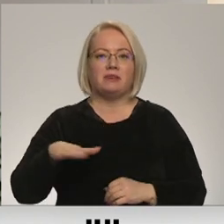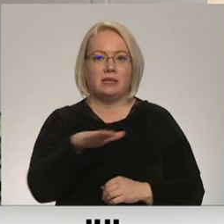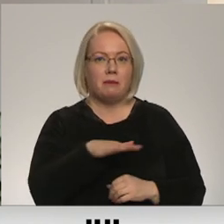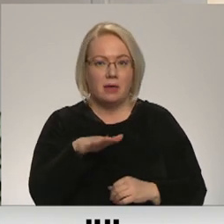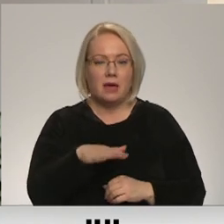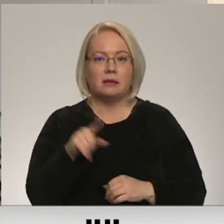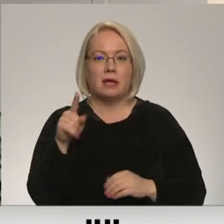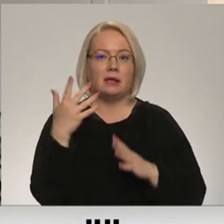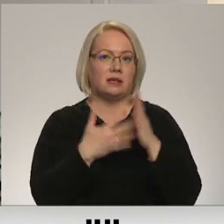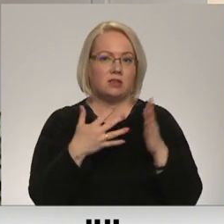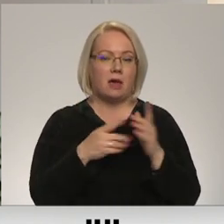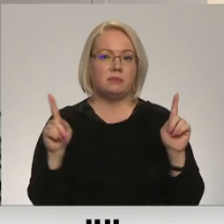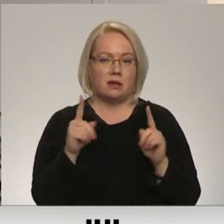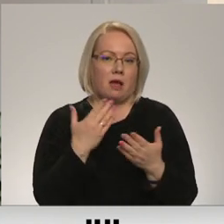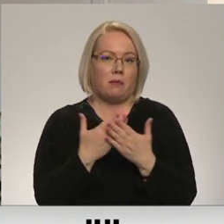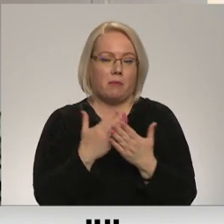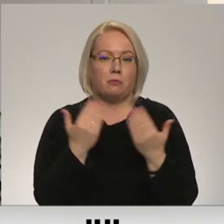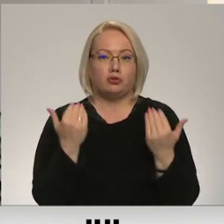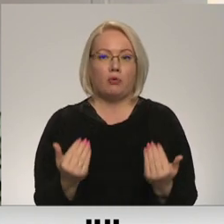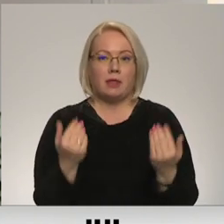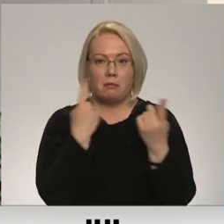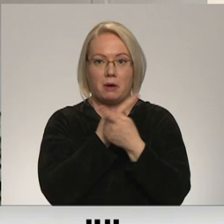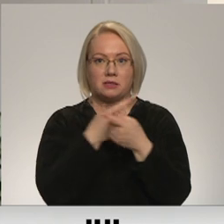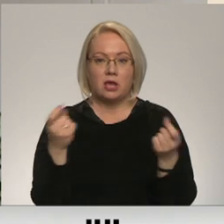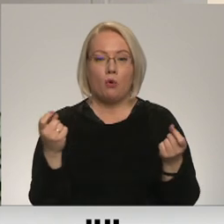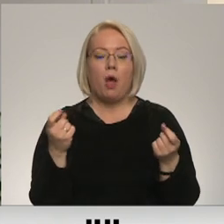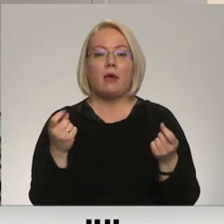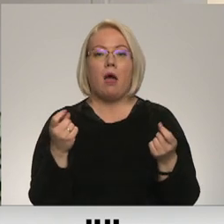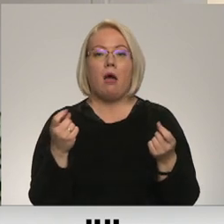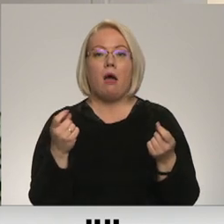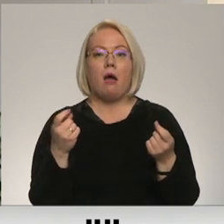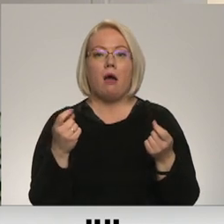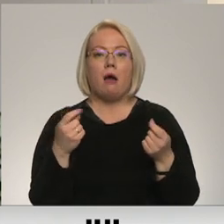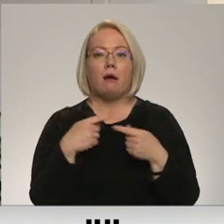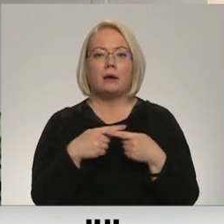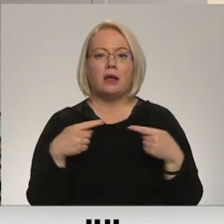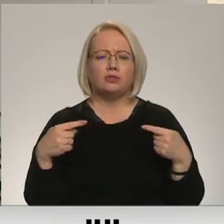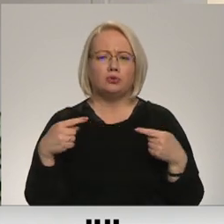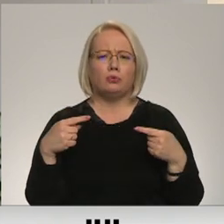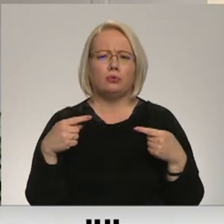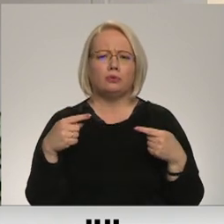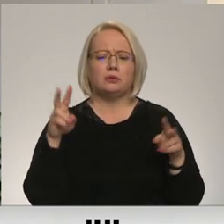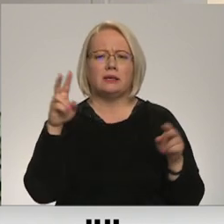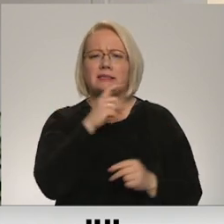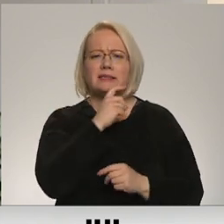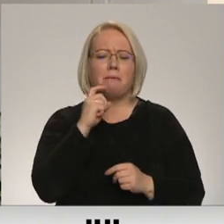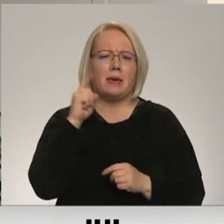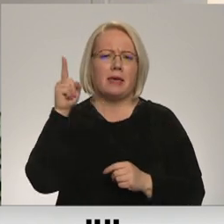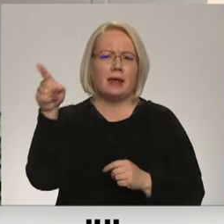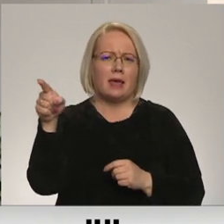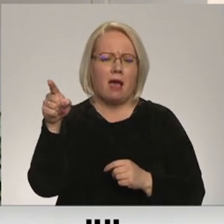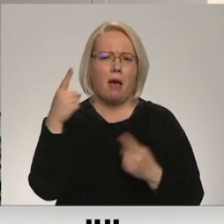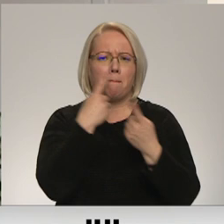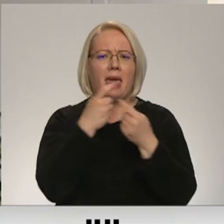viens no tiem risinājumiem, kā piemēram šodien paziņoja resursu Taigai un Fokus darbojas Sibīrijā, ka